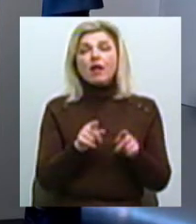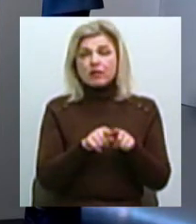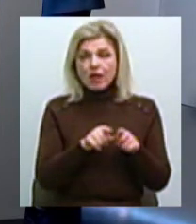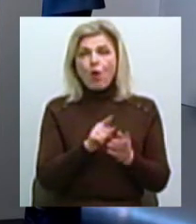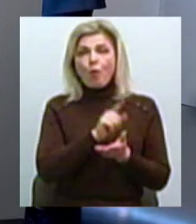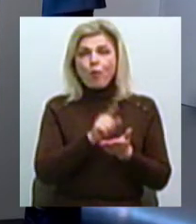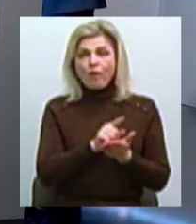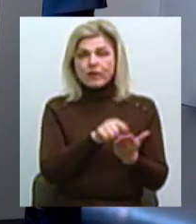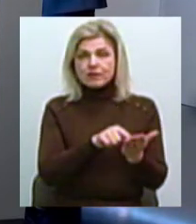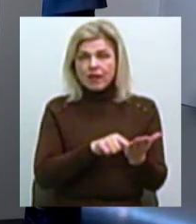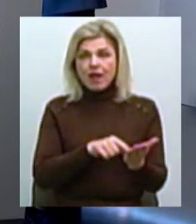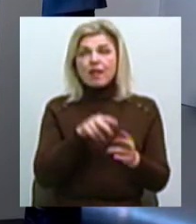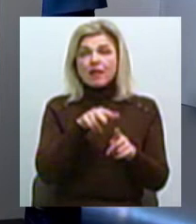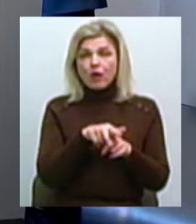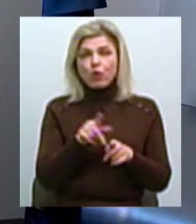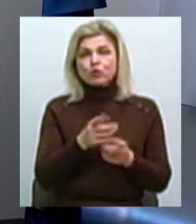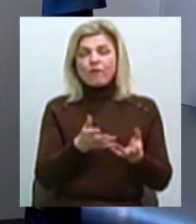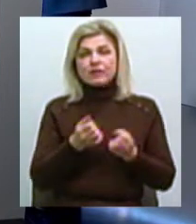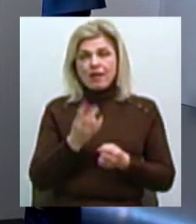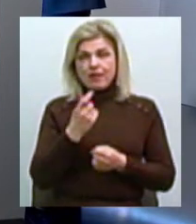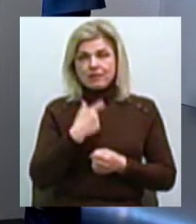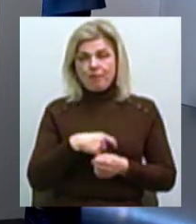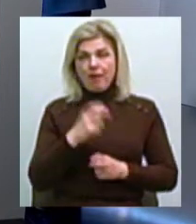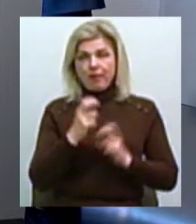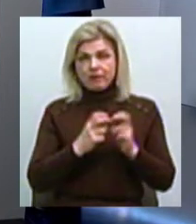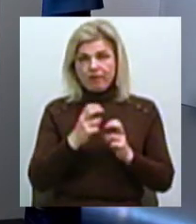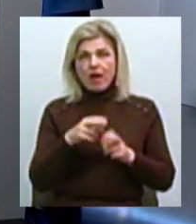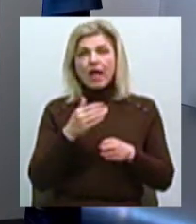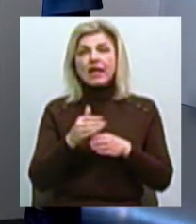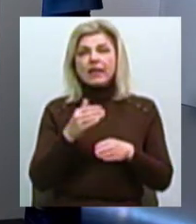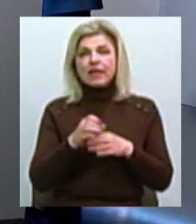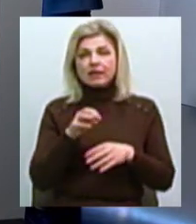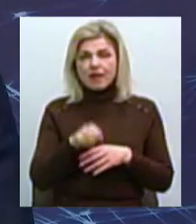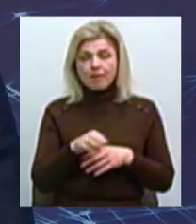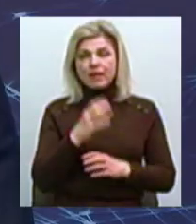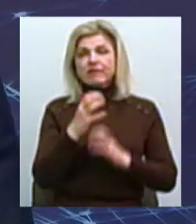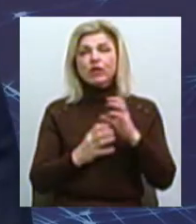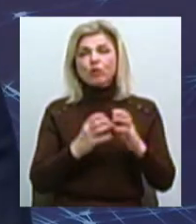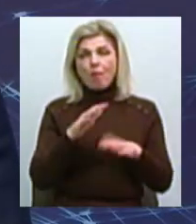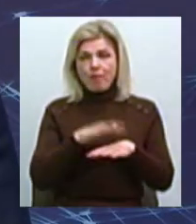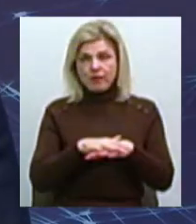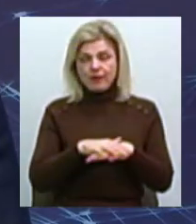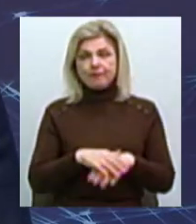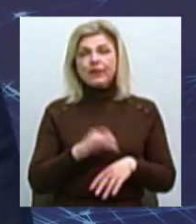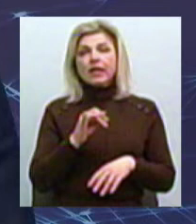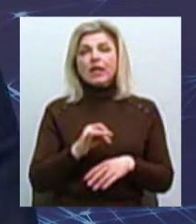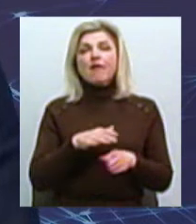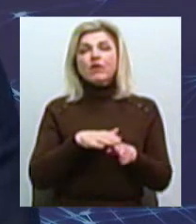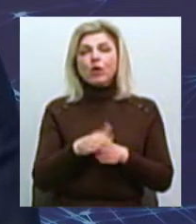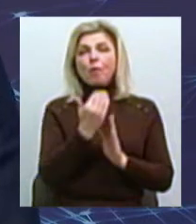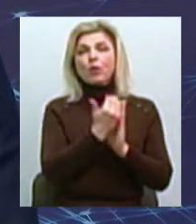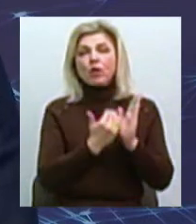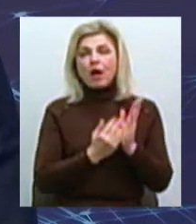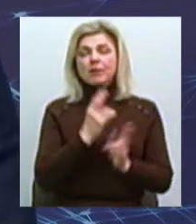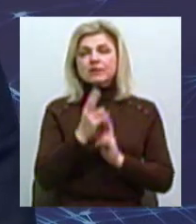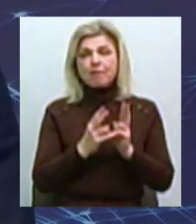ті навантаження, які взяло на себе підприємство по кредитам Світового банку Світовий банк реалізує з нашим ОКП програму по замінні